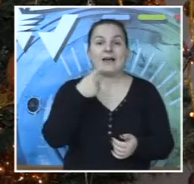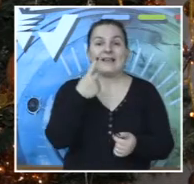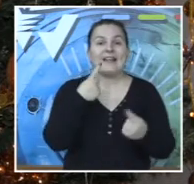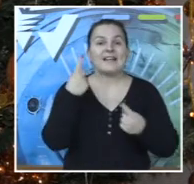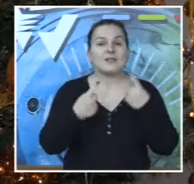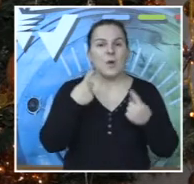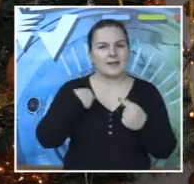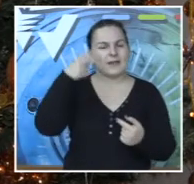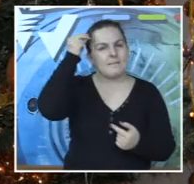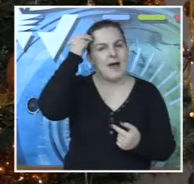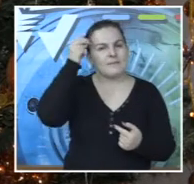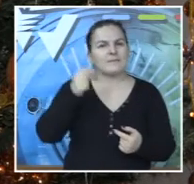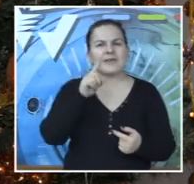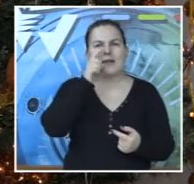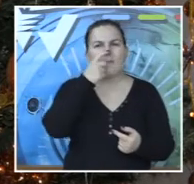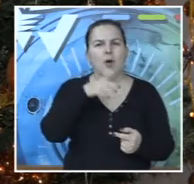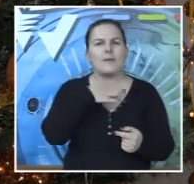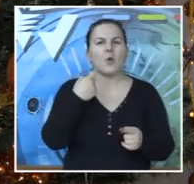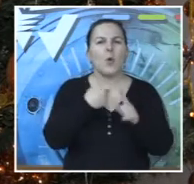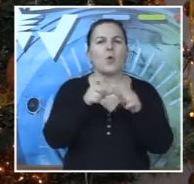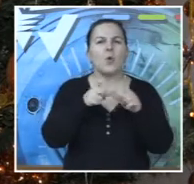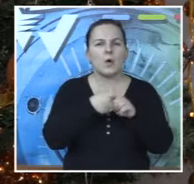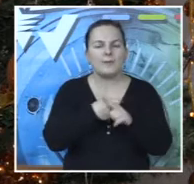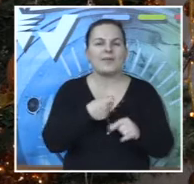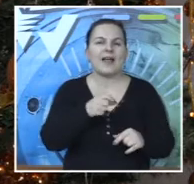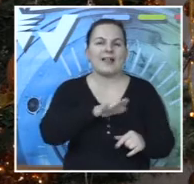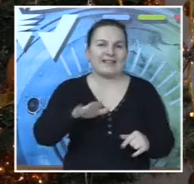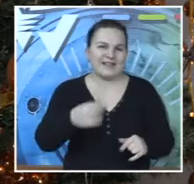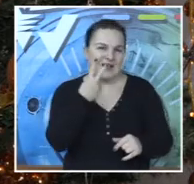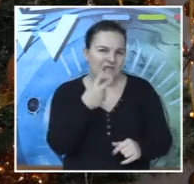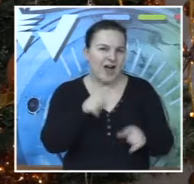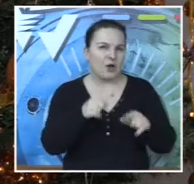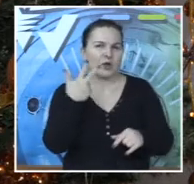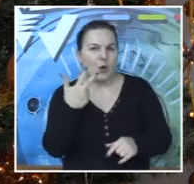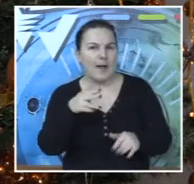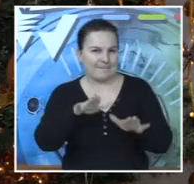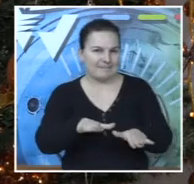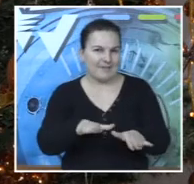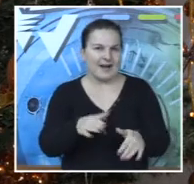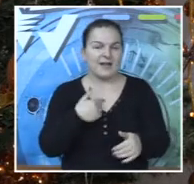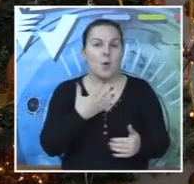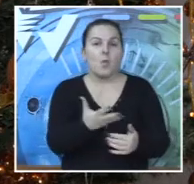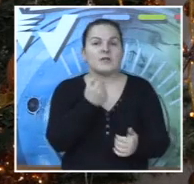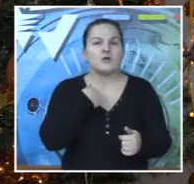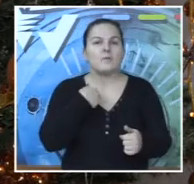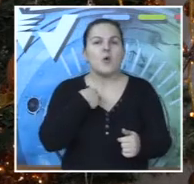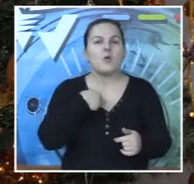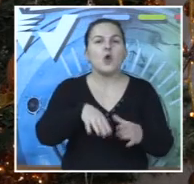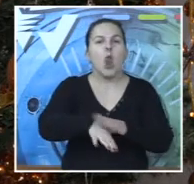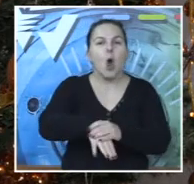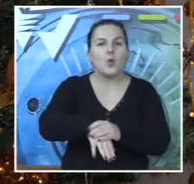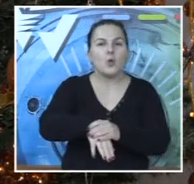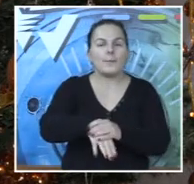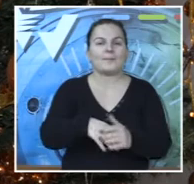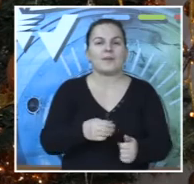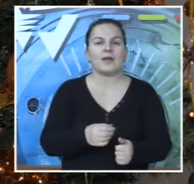Pamtim jednu situaciju, zabolao me je kuk. Njih dvoje, troje, onako malih, su mi uzeli